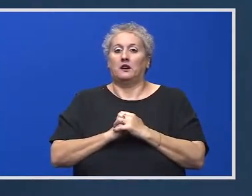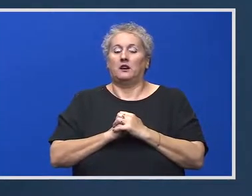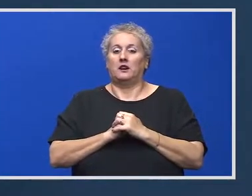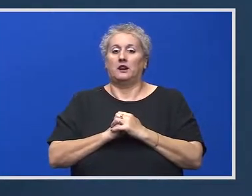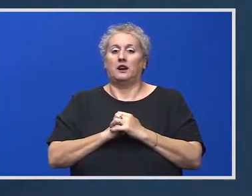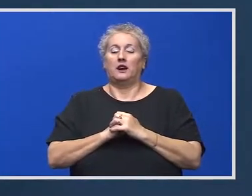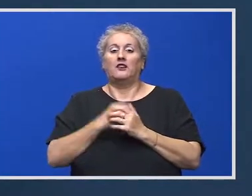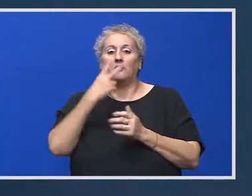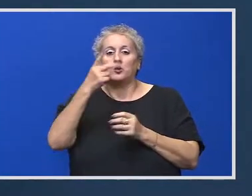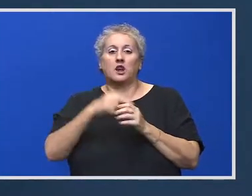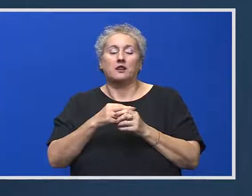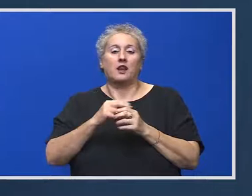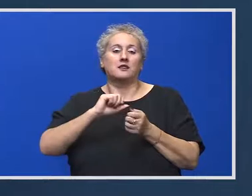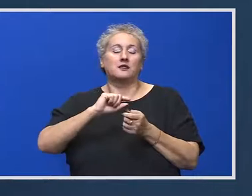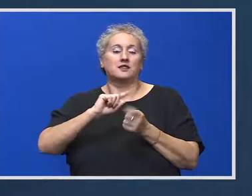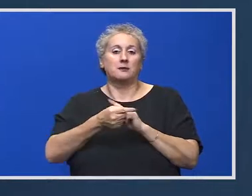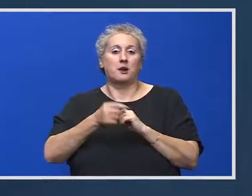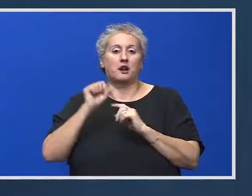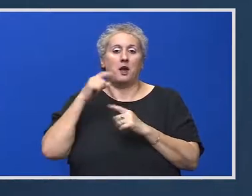schimbările guvernamentale.